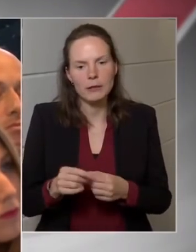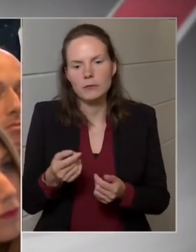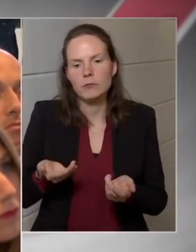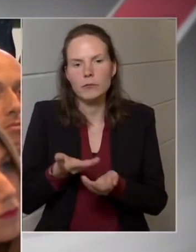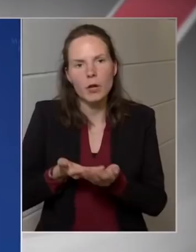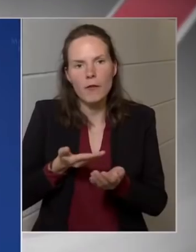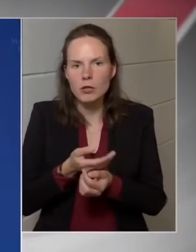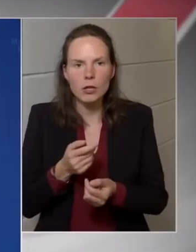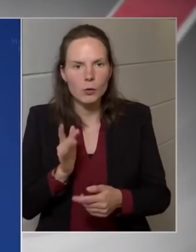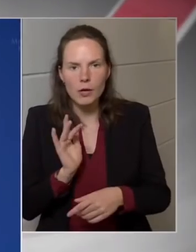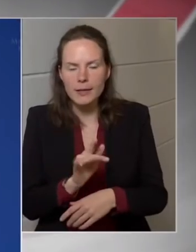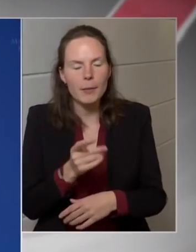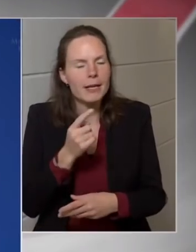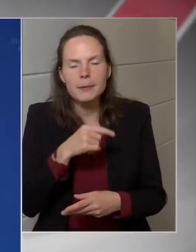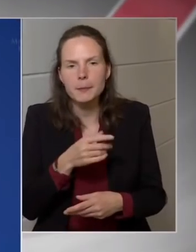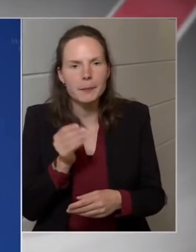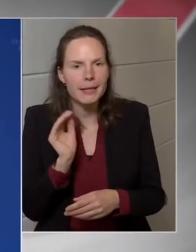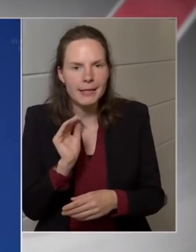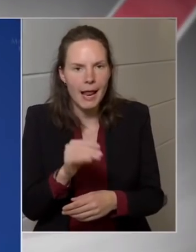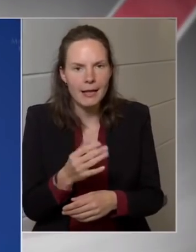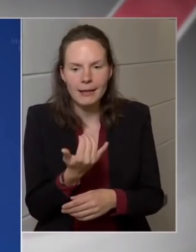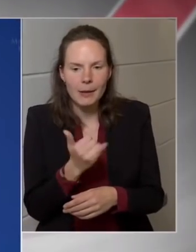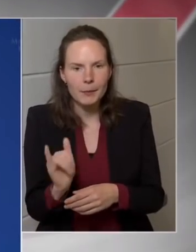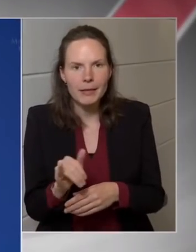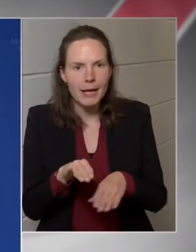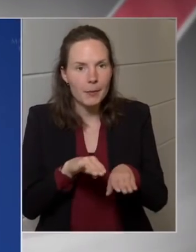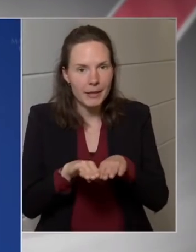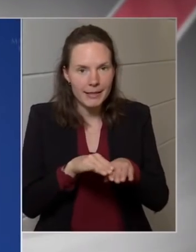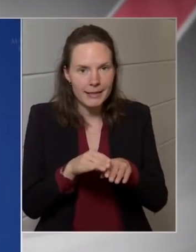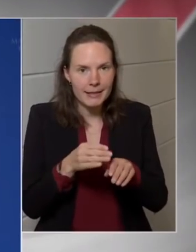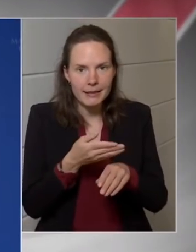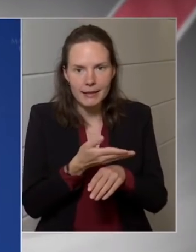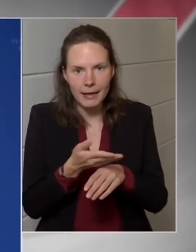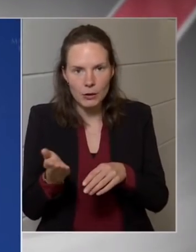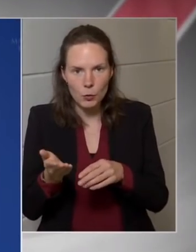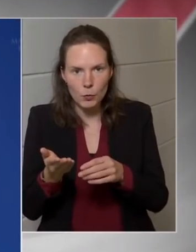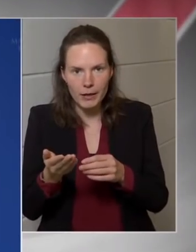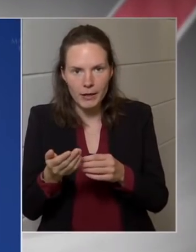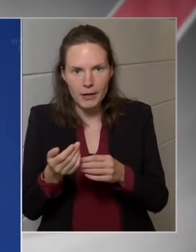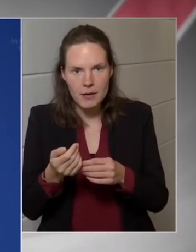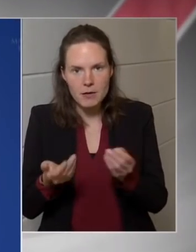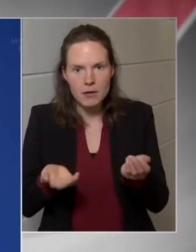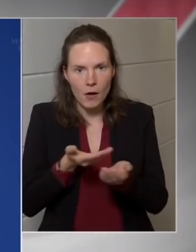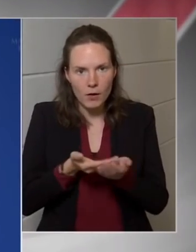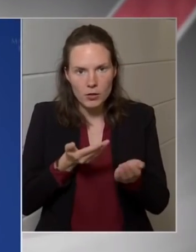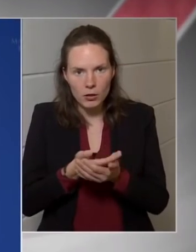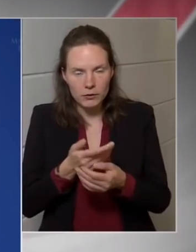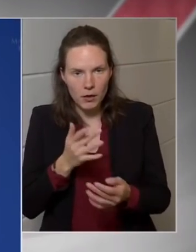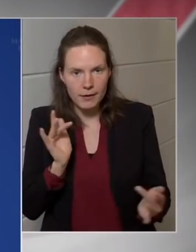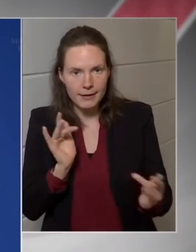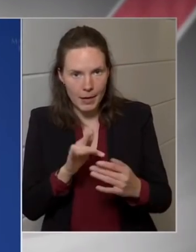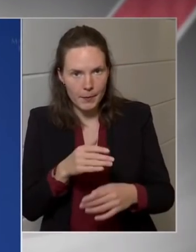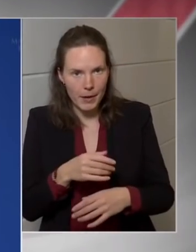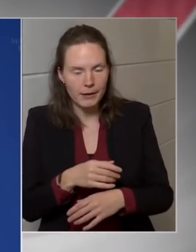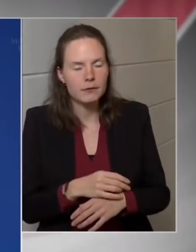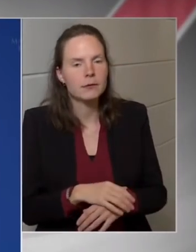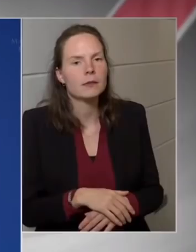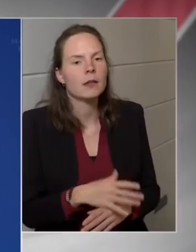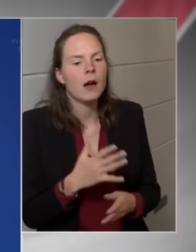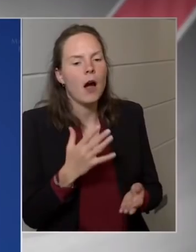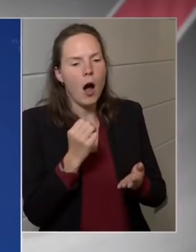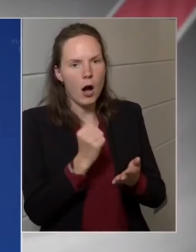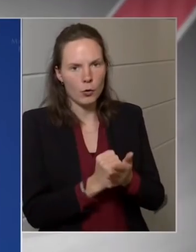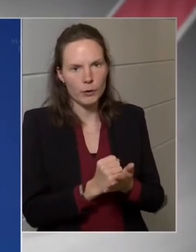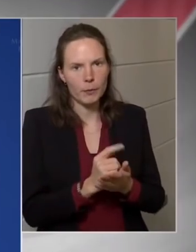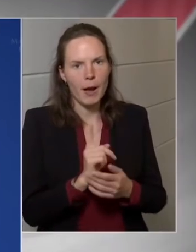gyakorlatban? Minden minisztériumi előterjesztéssel szemben vétójoga van az igazságügyi miniszternek? Alkotmányossági, igen. Ez